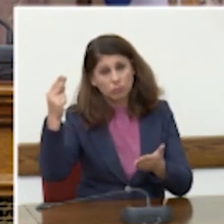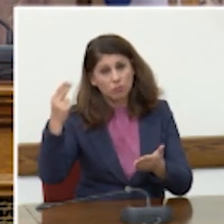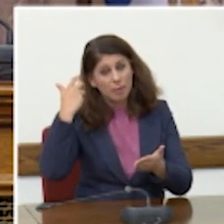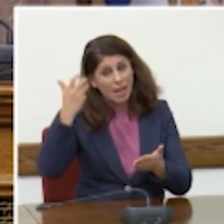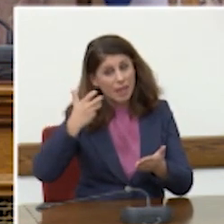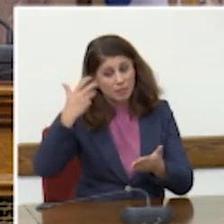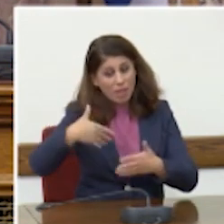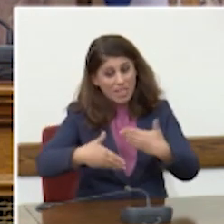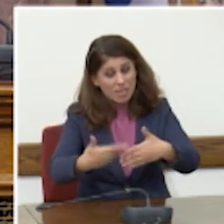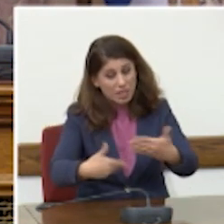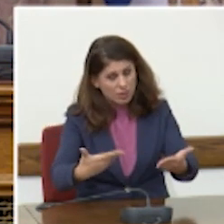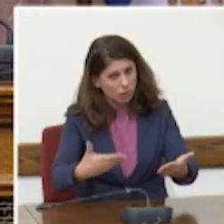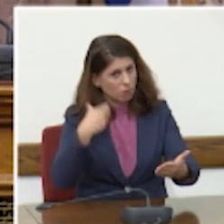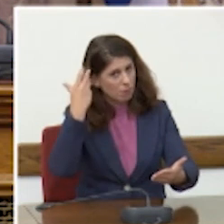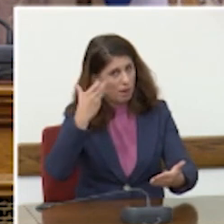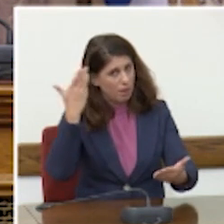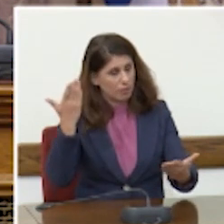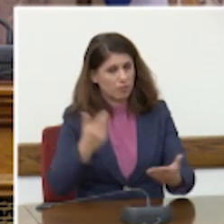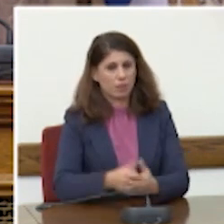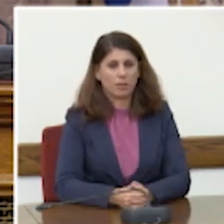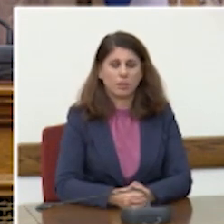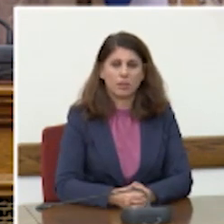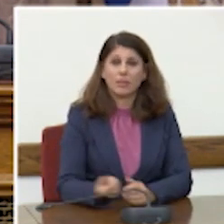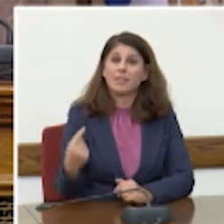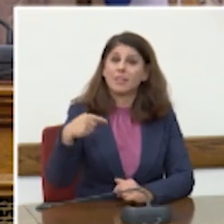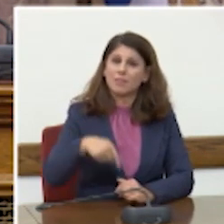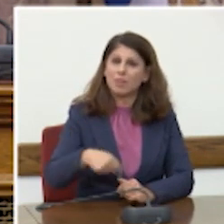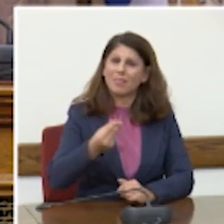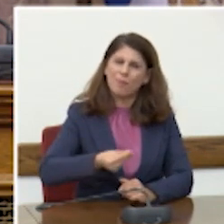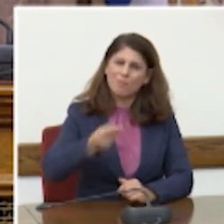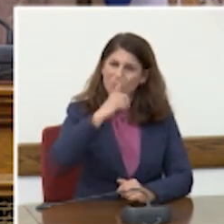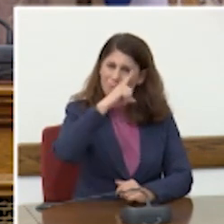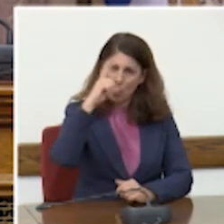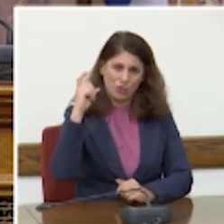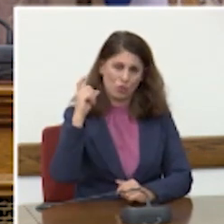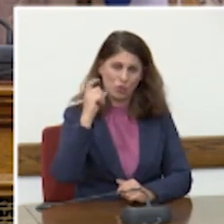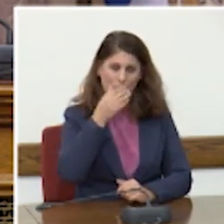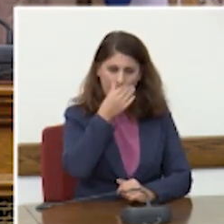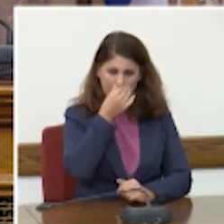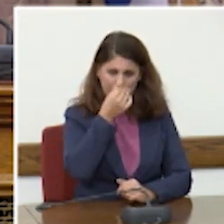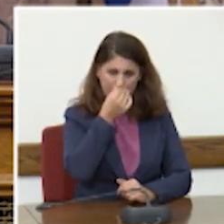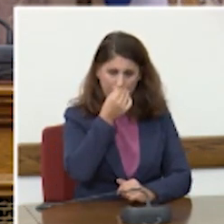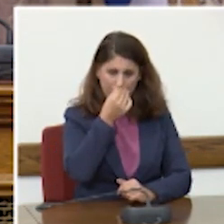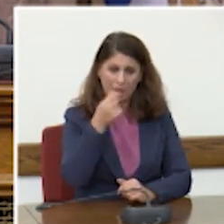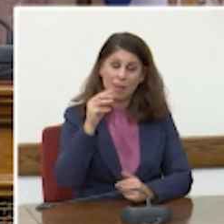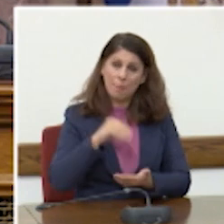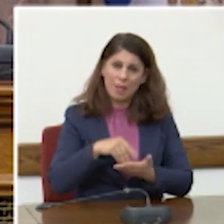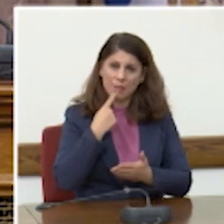των εξελίξεων. Σήμερα όμως θα ήταν πιο δύσκολο να επαναλάβει αυτήν την επιτυχία.